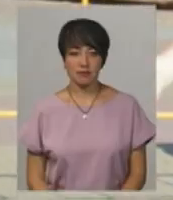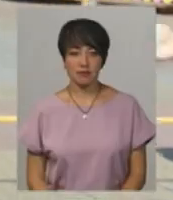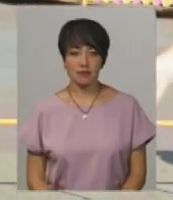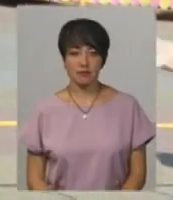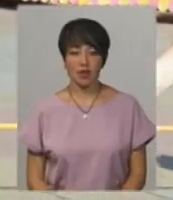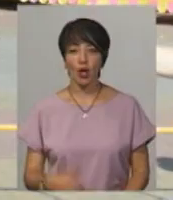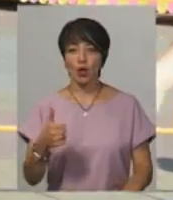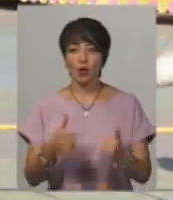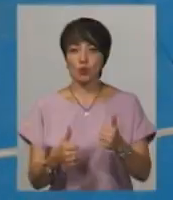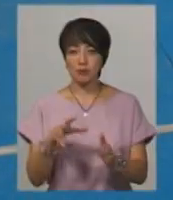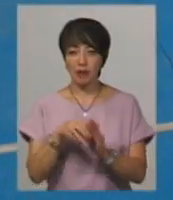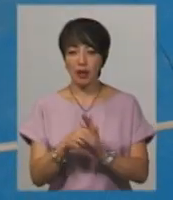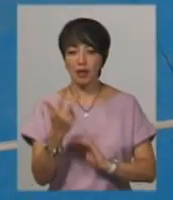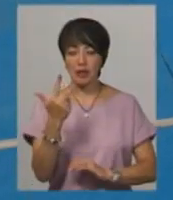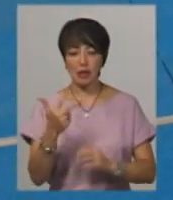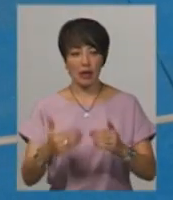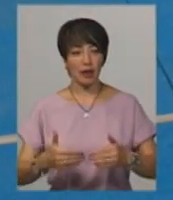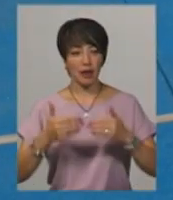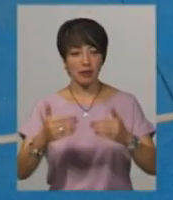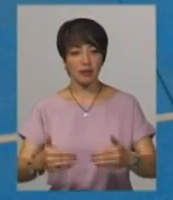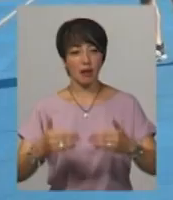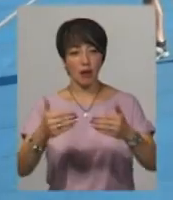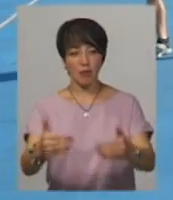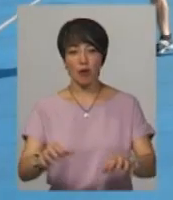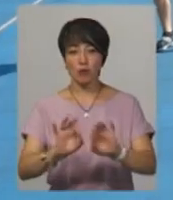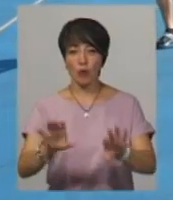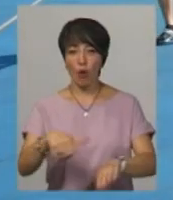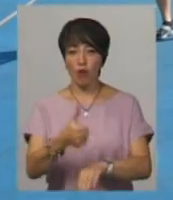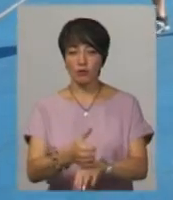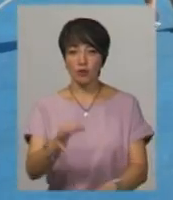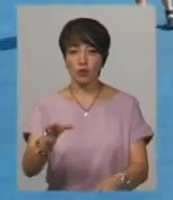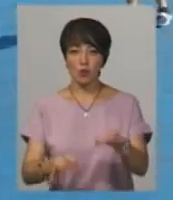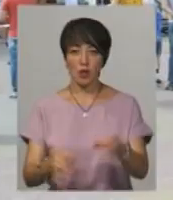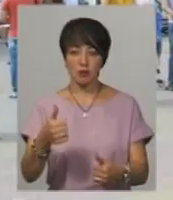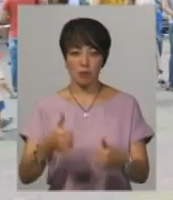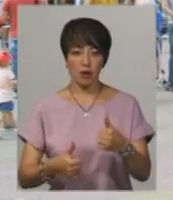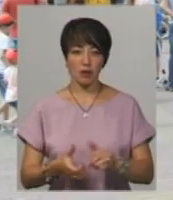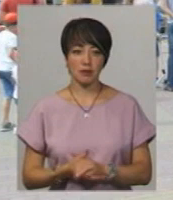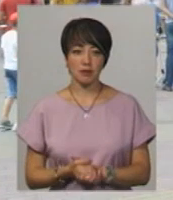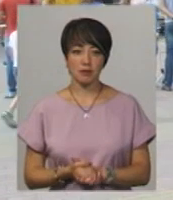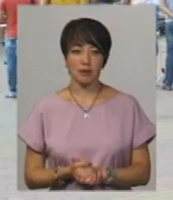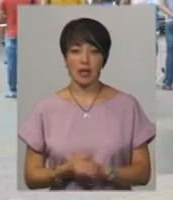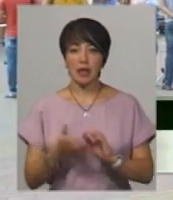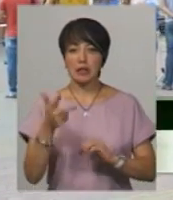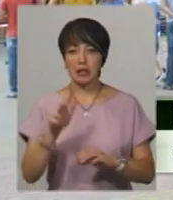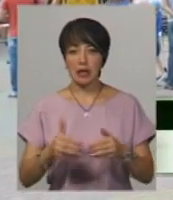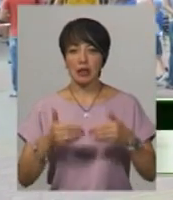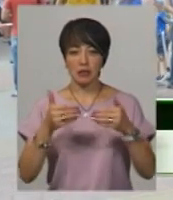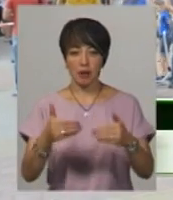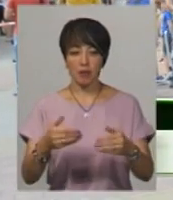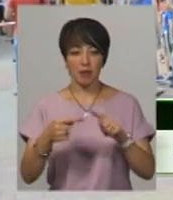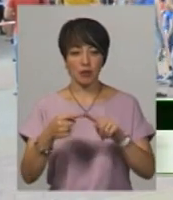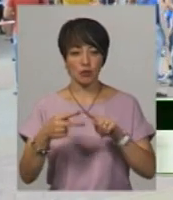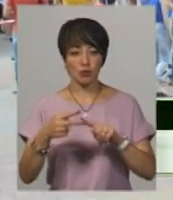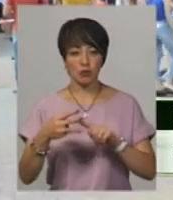Турнір стадається із трьох етапів. Розповедає головний суддя змагань Валерій Михайловський. Три етапи змагань – це перша, друга і третя